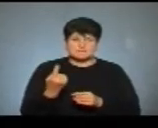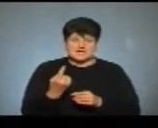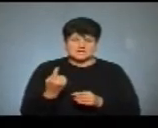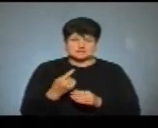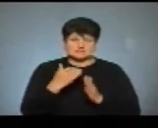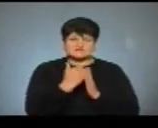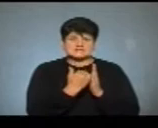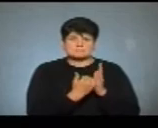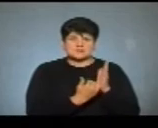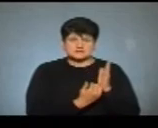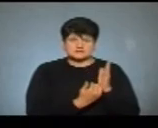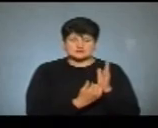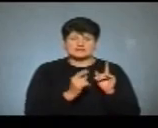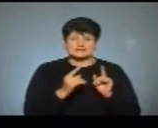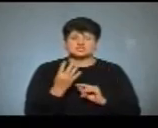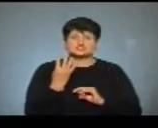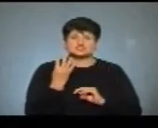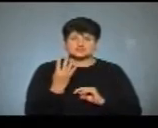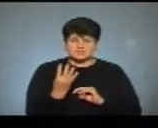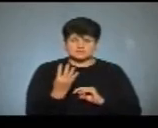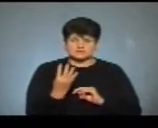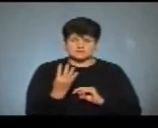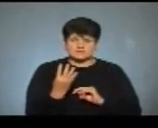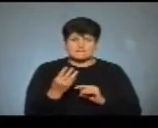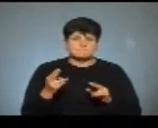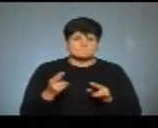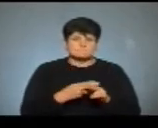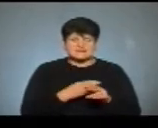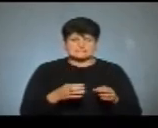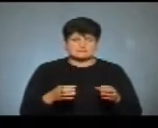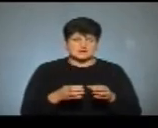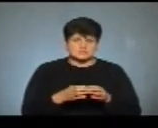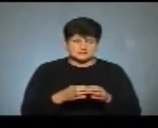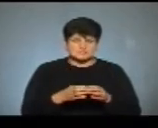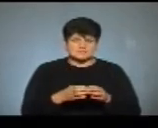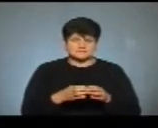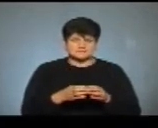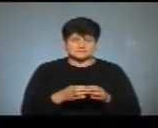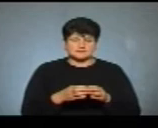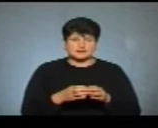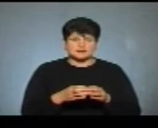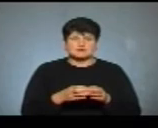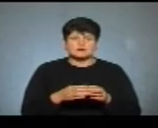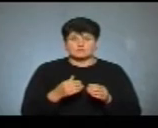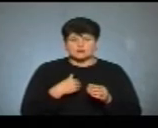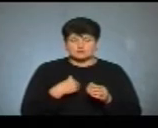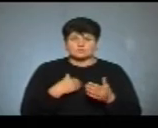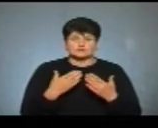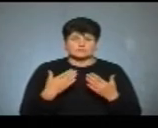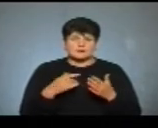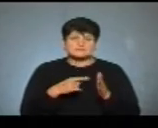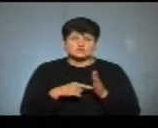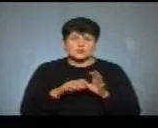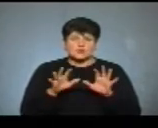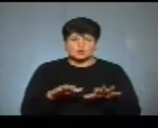списку лише четверо безпартійні. І, власне, в моєму підході як міського